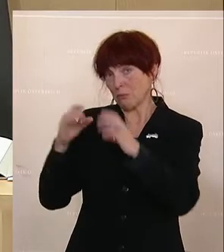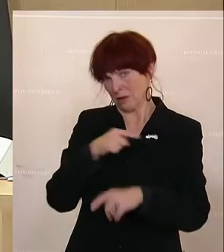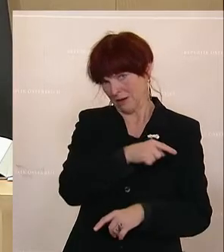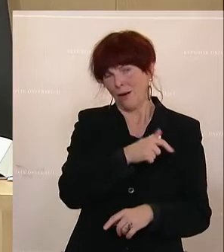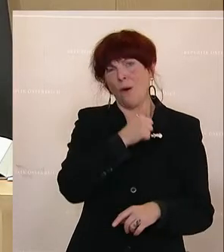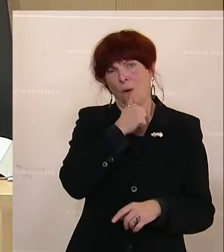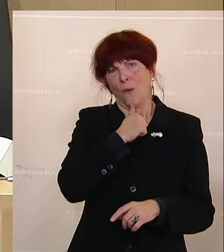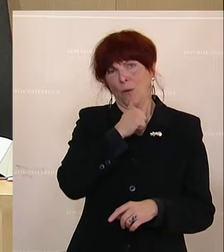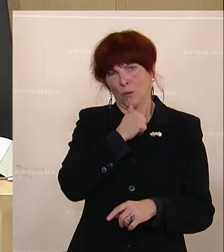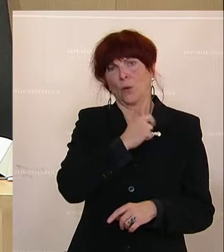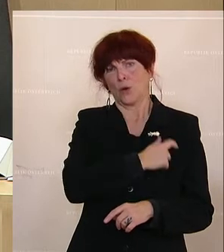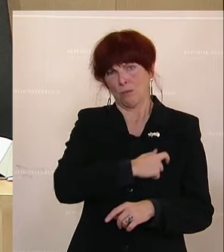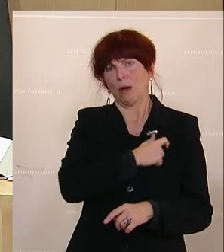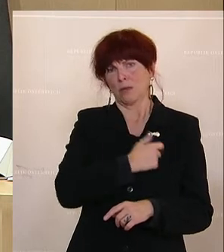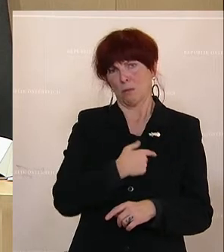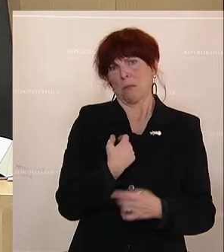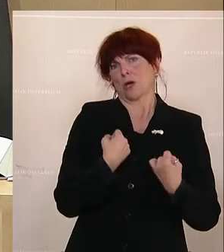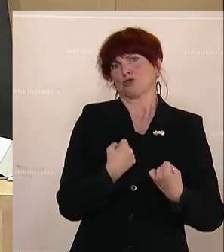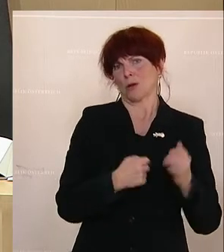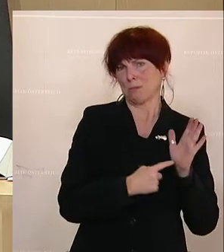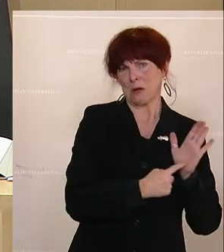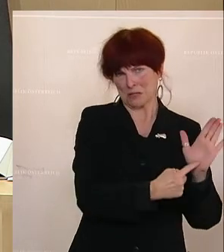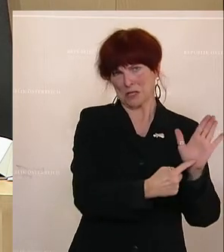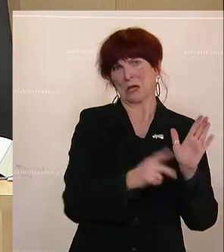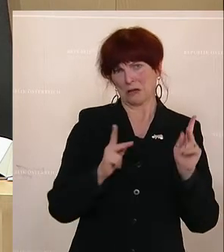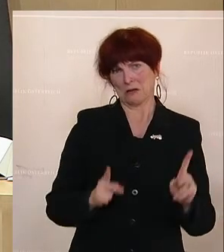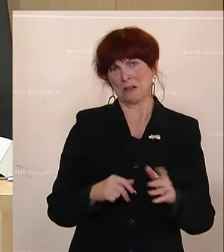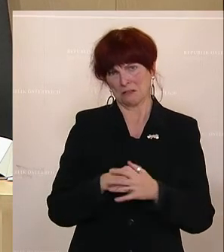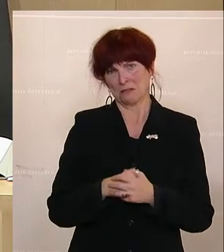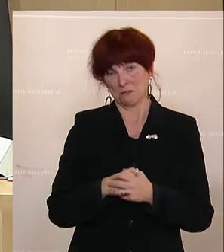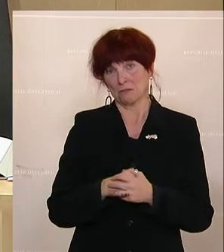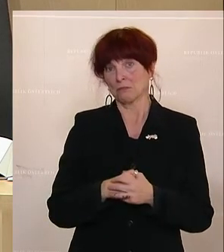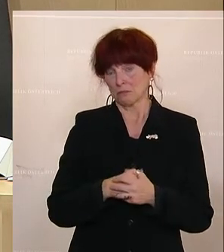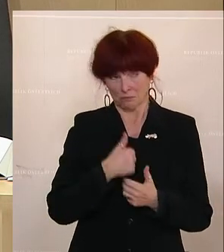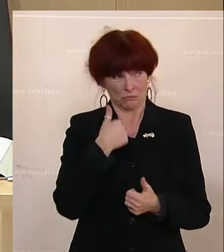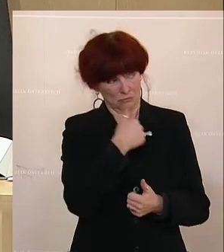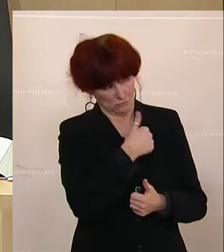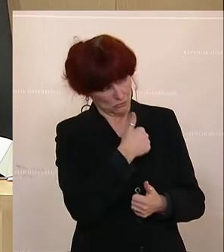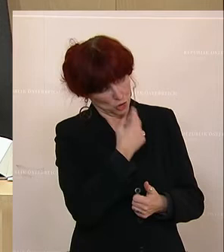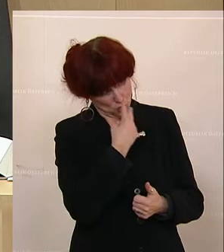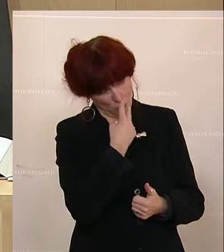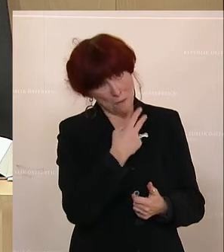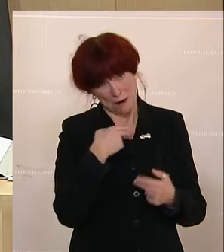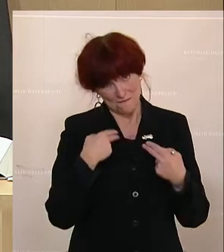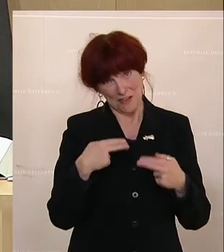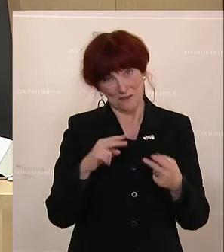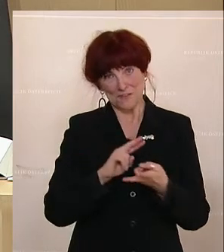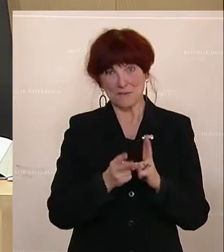Faktor der Regierung präsentieren. Da kann ich auch nur sagen, wohl bekommst, wir werden mal schauen, wie das weitergeht.